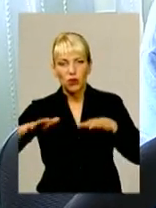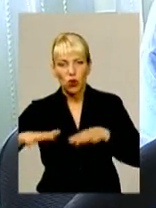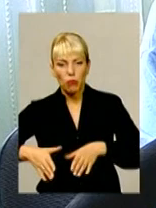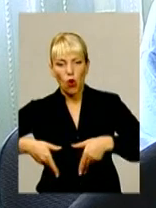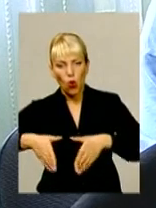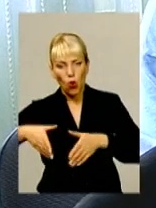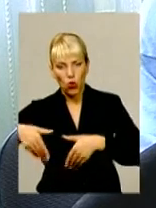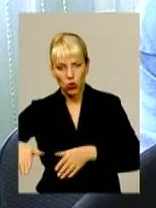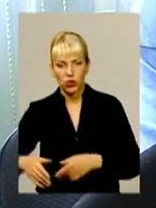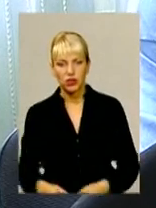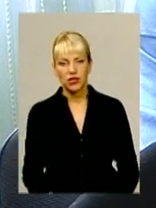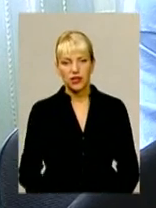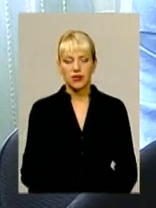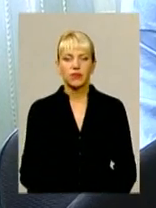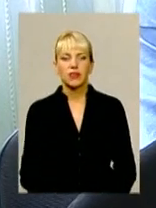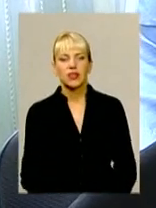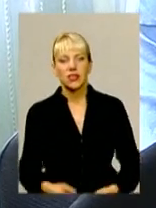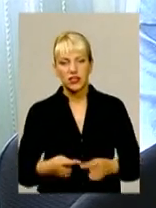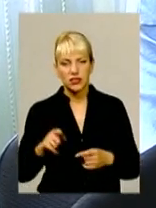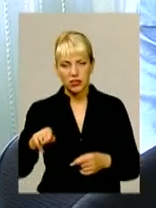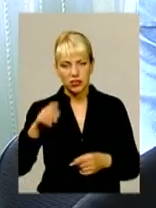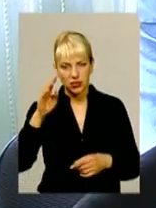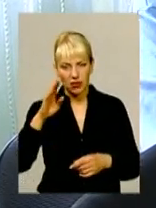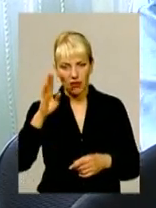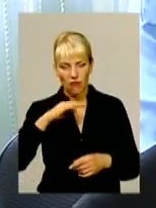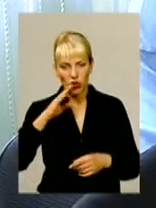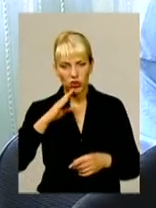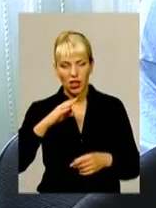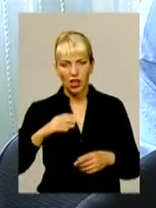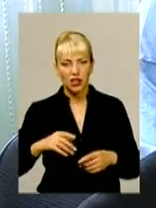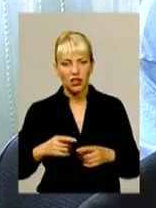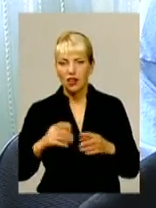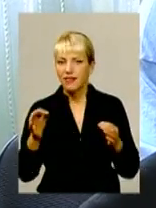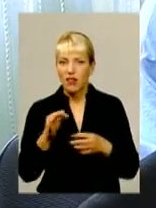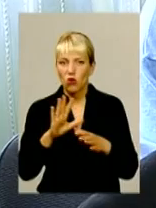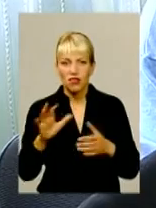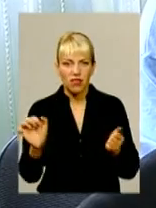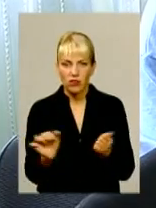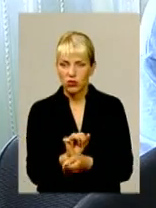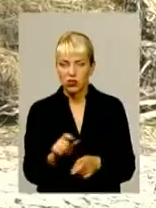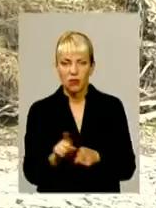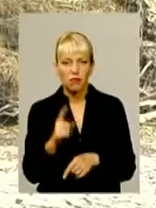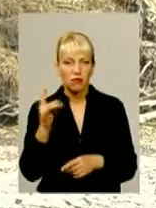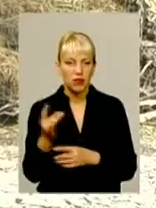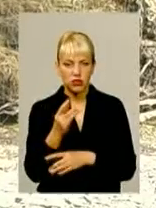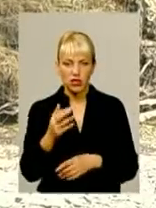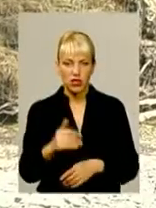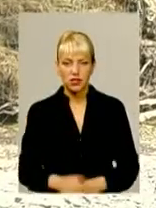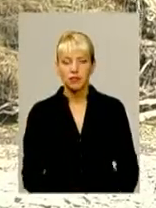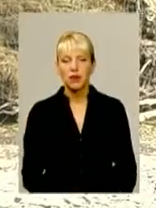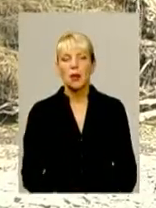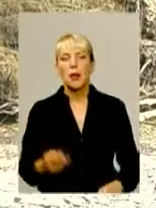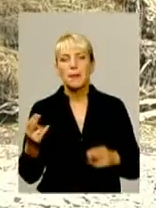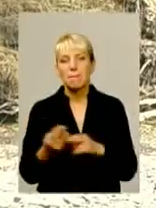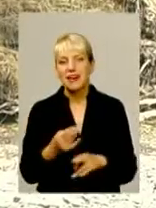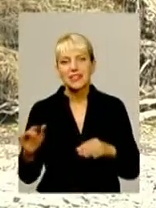висихала, хіба як спускали рибу, став спускали тоді. А так ніколи вода не висухала, це перший рік, що так висухала. І у бездіяльності,